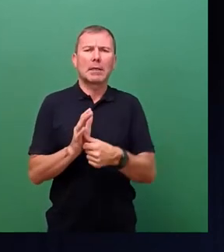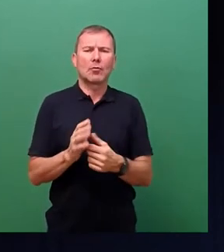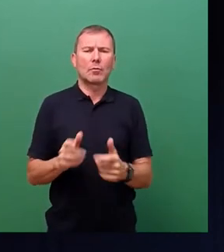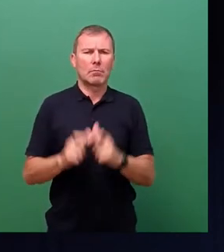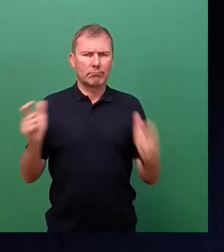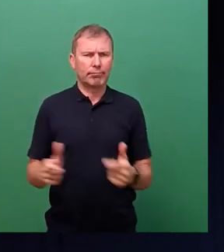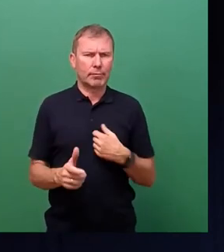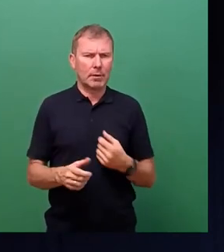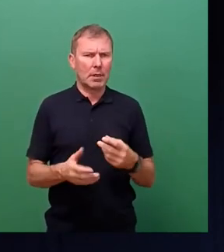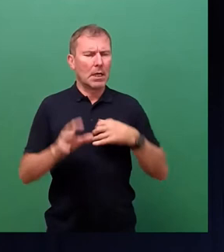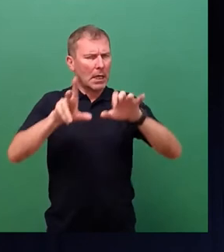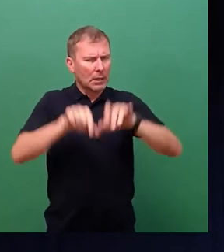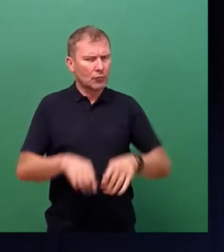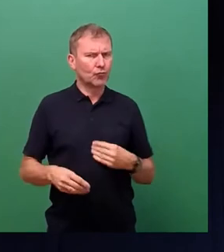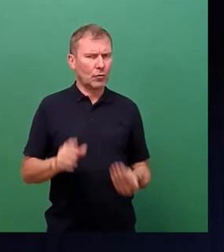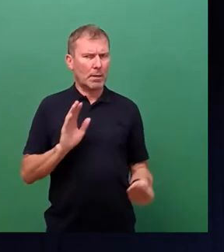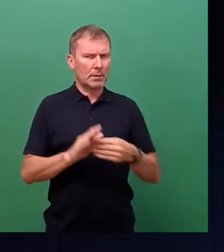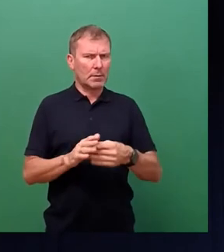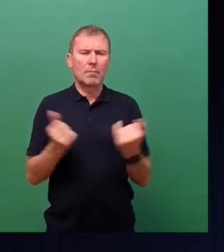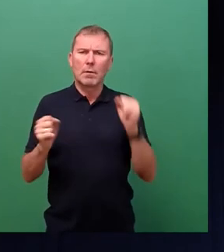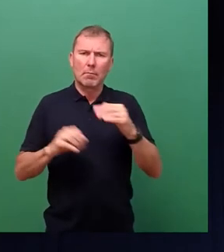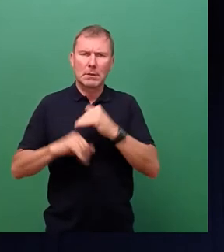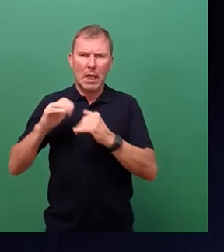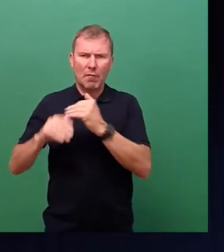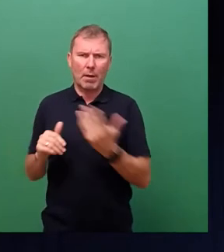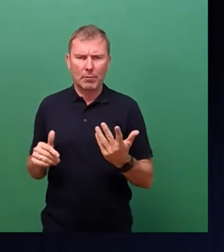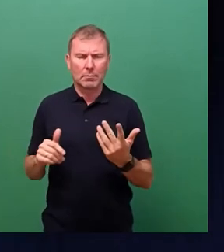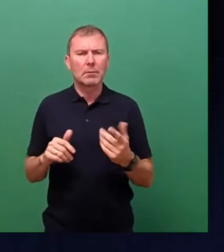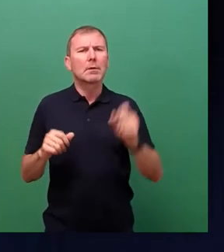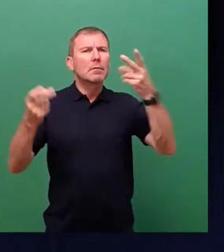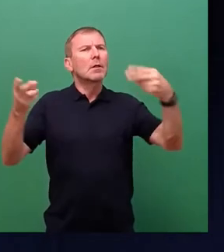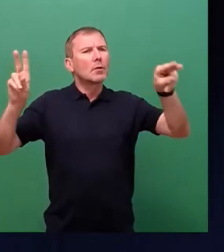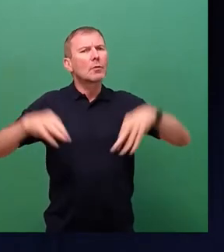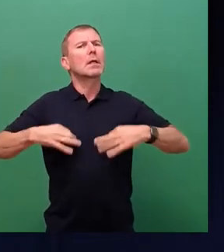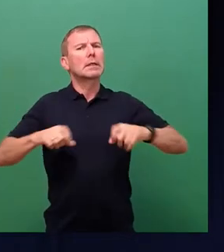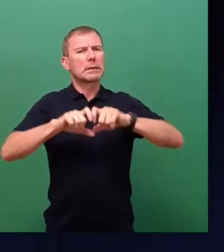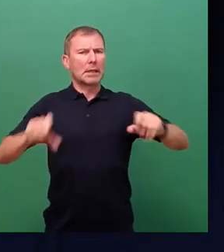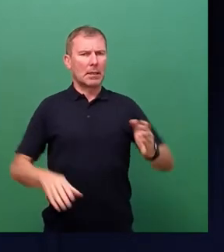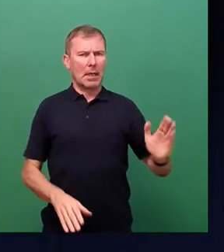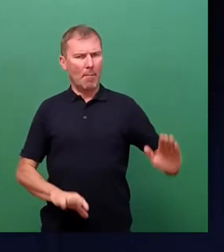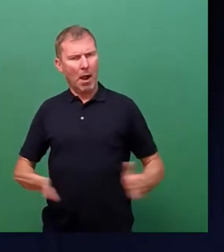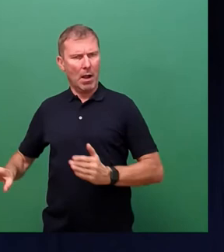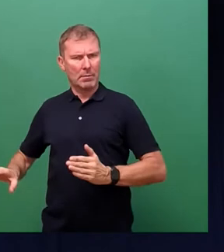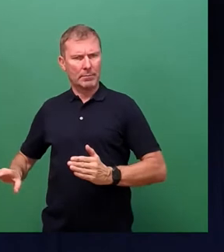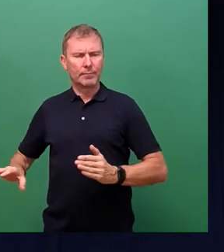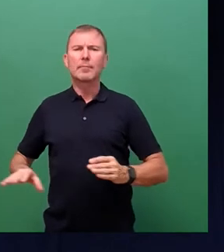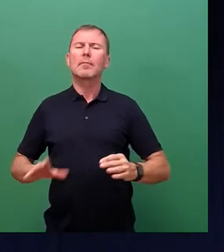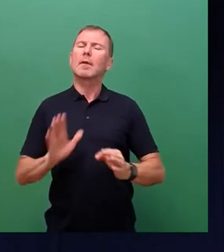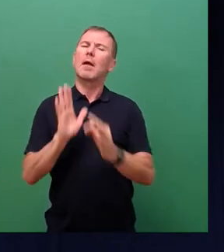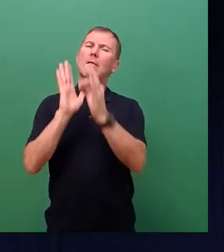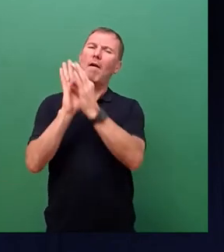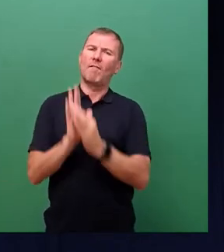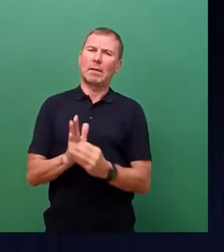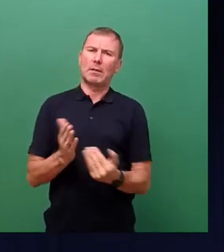beitragen kann und die Debatte wieder auf die Sachthemen zurücklenken kann. Fangen wir mit dem Faktcheck an. Erstens,